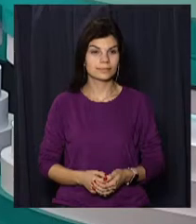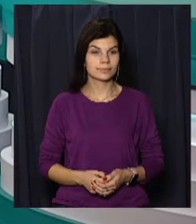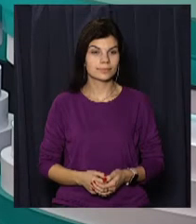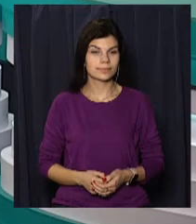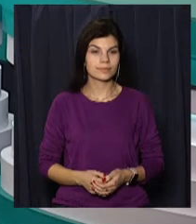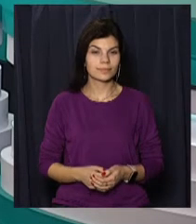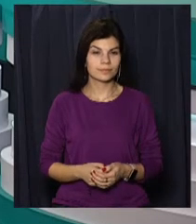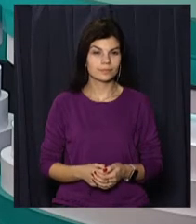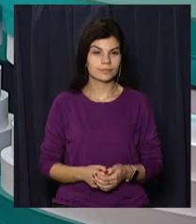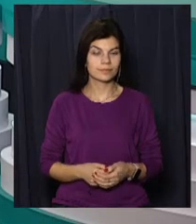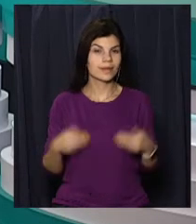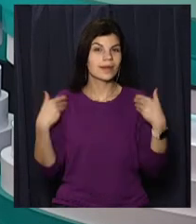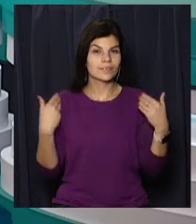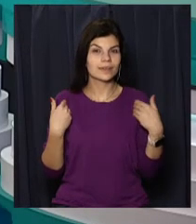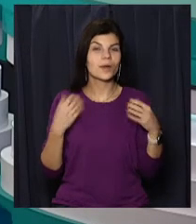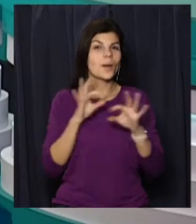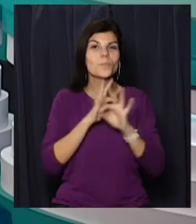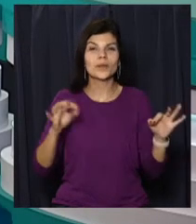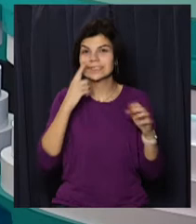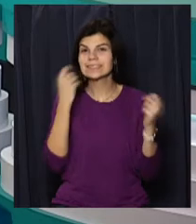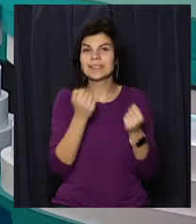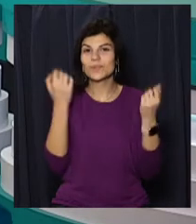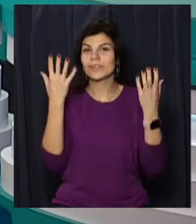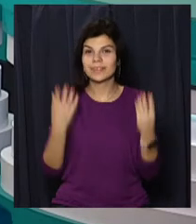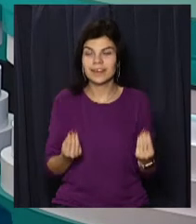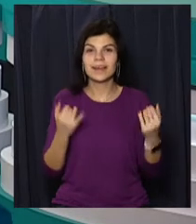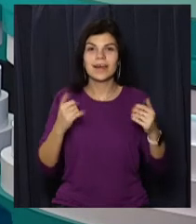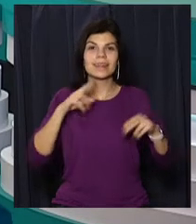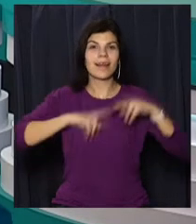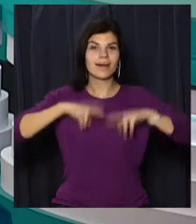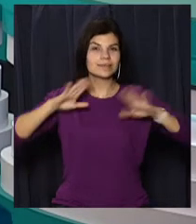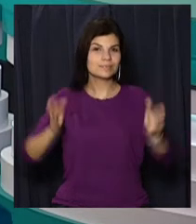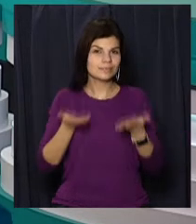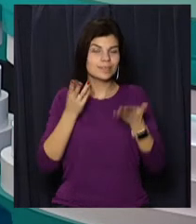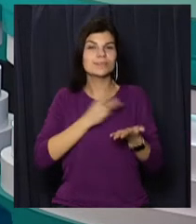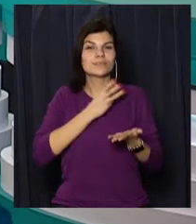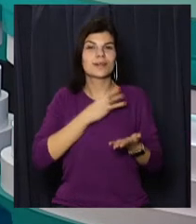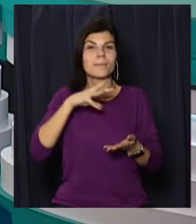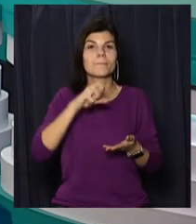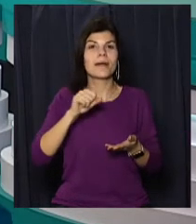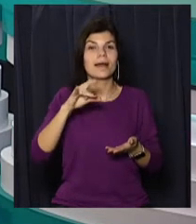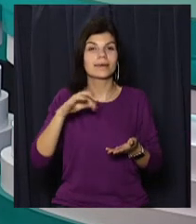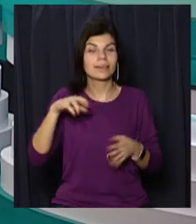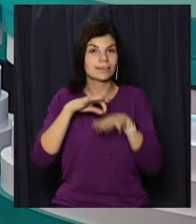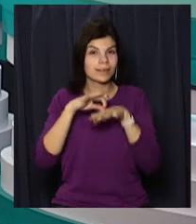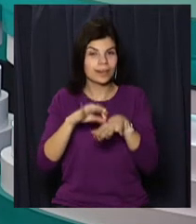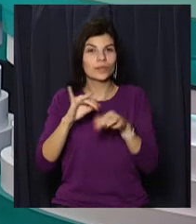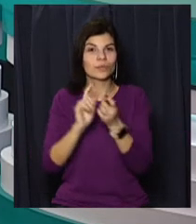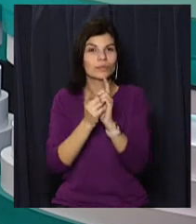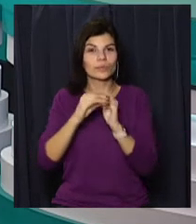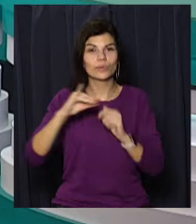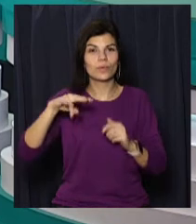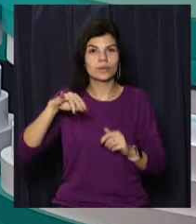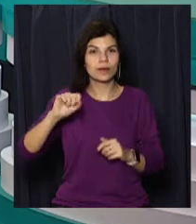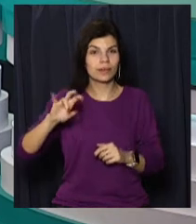Вітаю, з вами телеканал «Відкритий». Прекрасного зимового дня та піднесеного настрою вам бажають Марія Требушенко та сурдоперекладачка